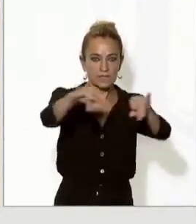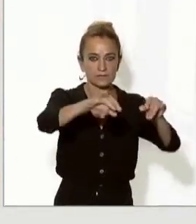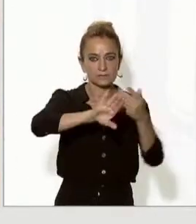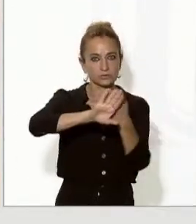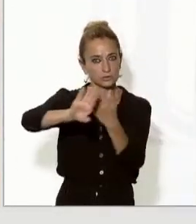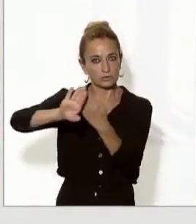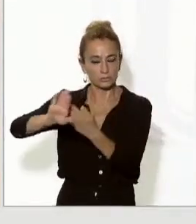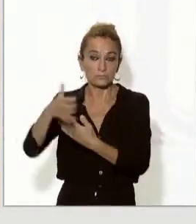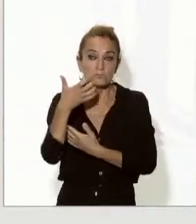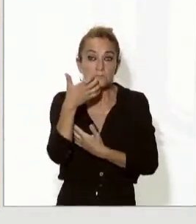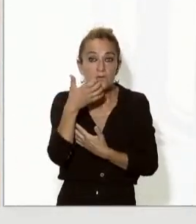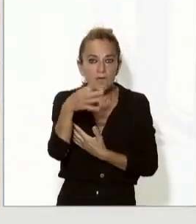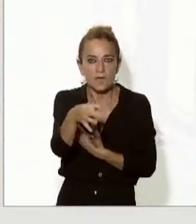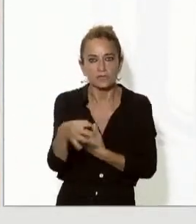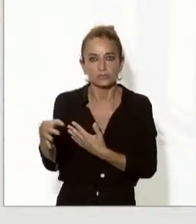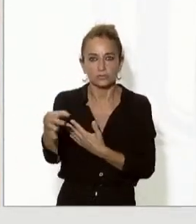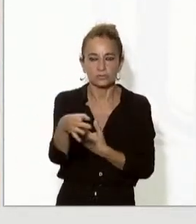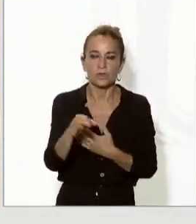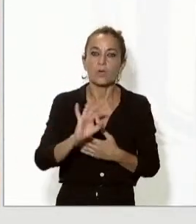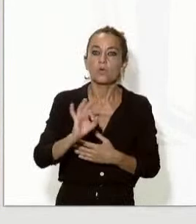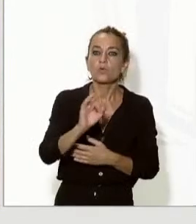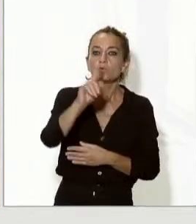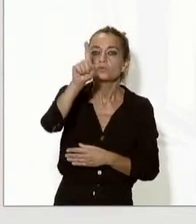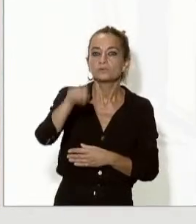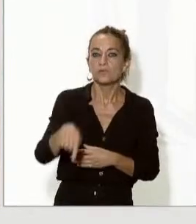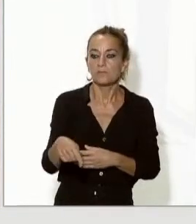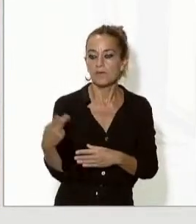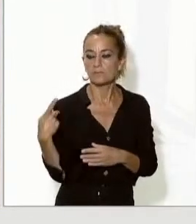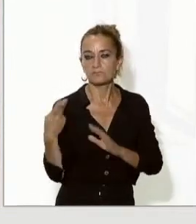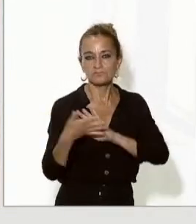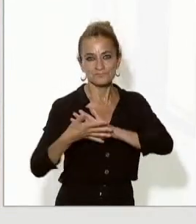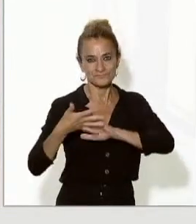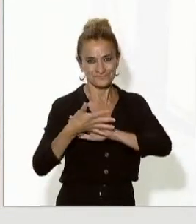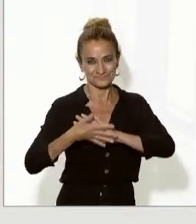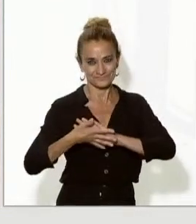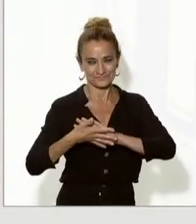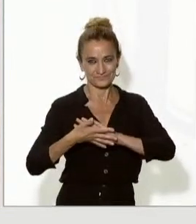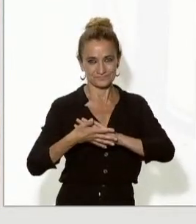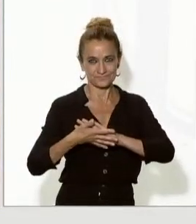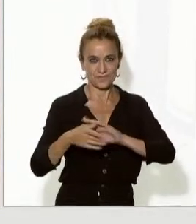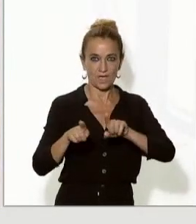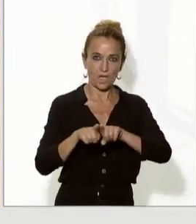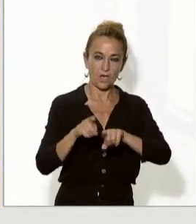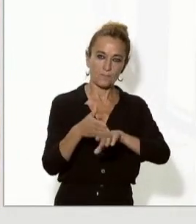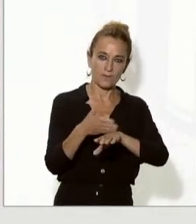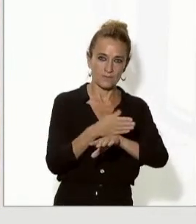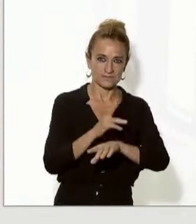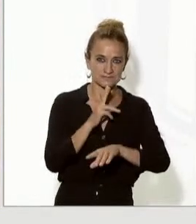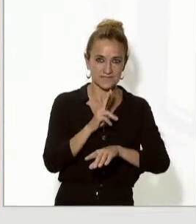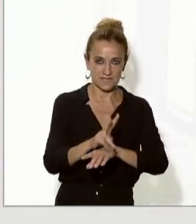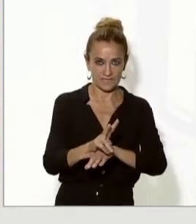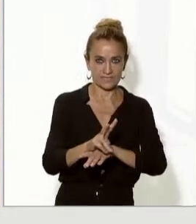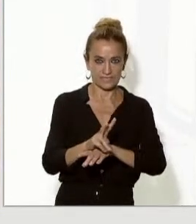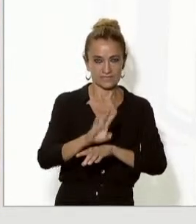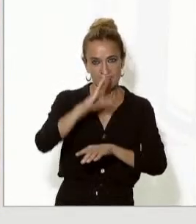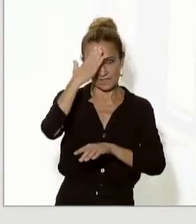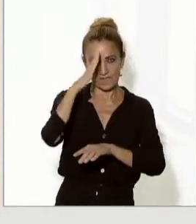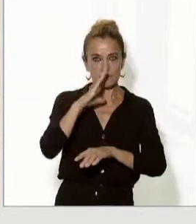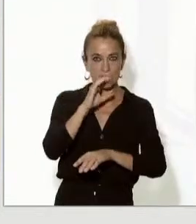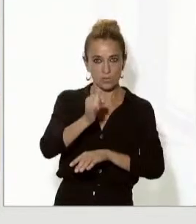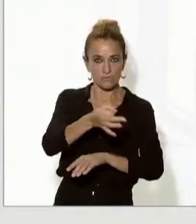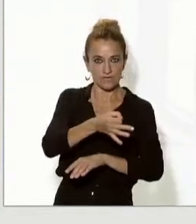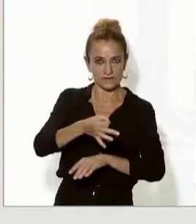amb Andorra. O també hem estat, com explicava el cap de govern, tractant qüestions que